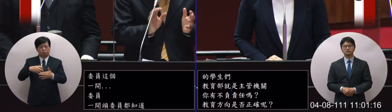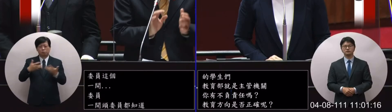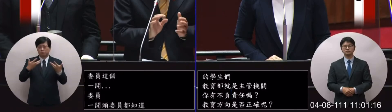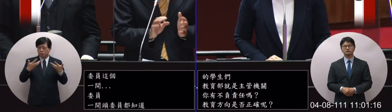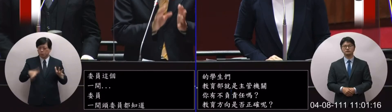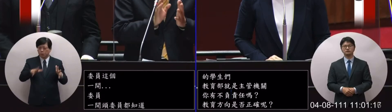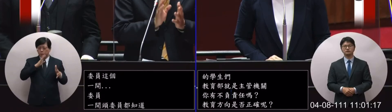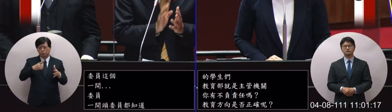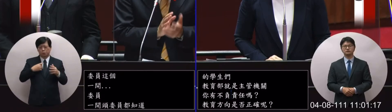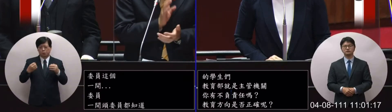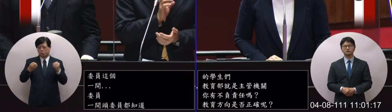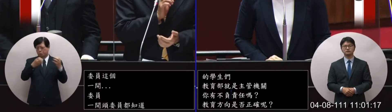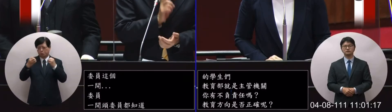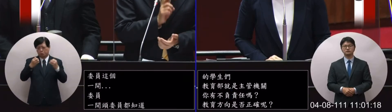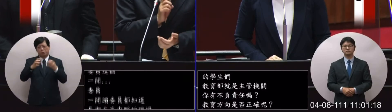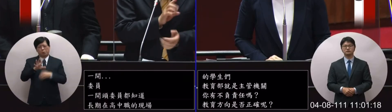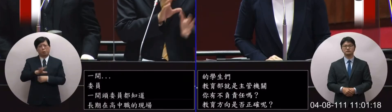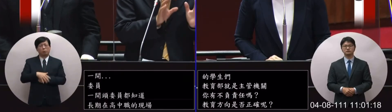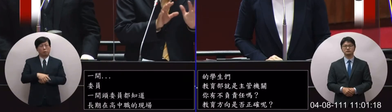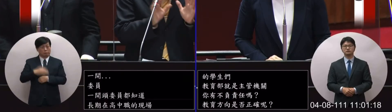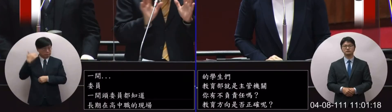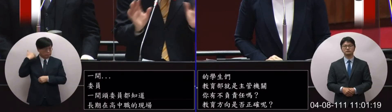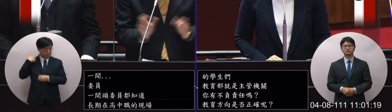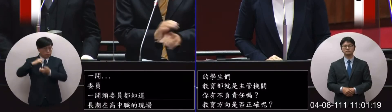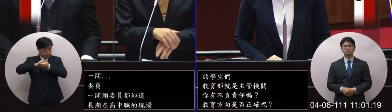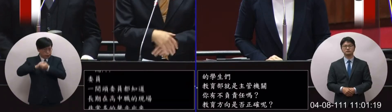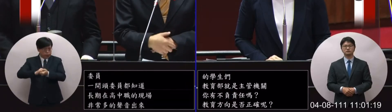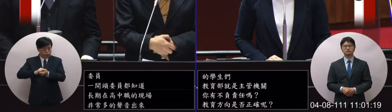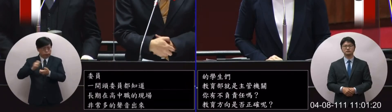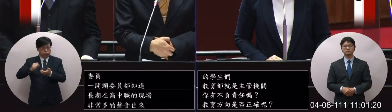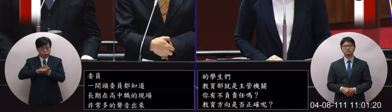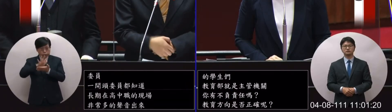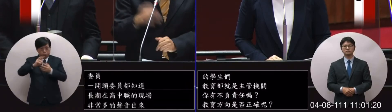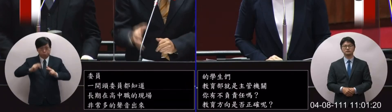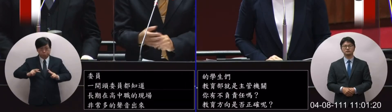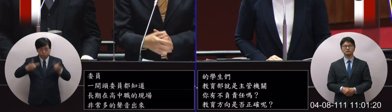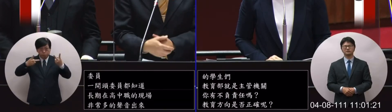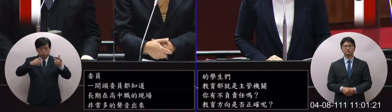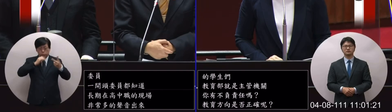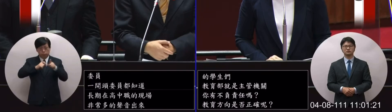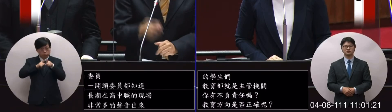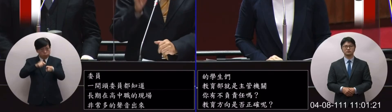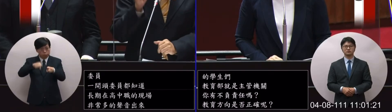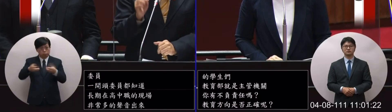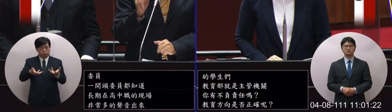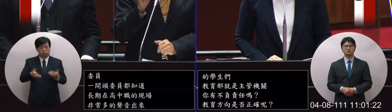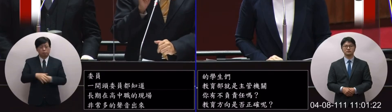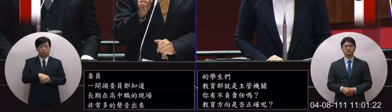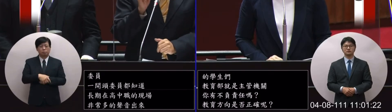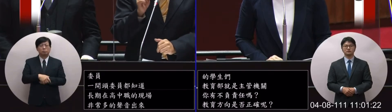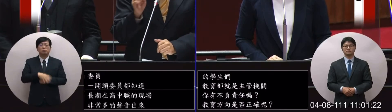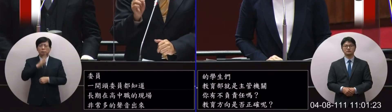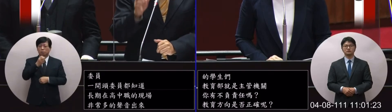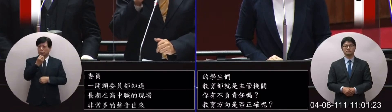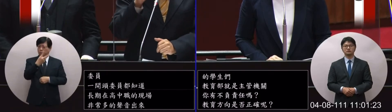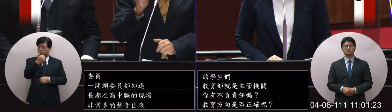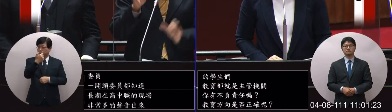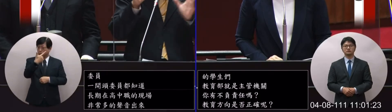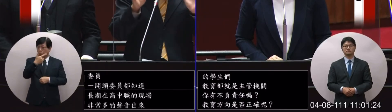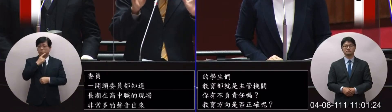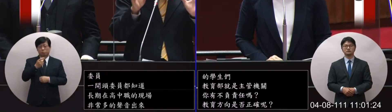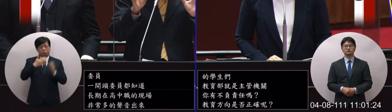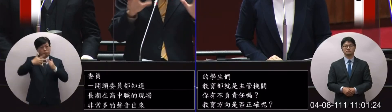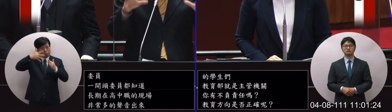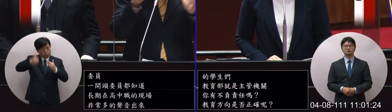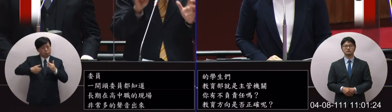多的聲音出來所以當時要決定這個未來在整個課程落實的方面那是有256位的